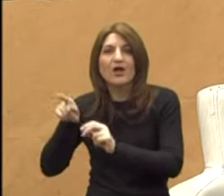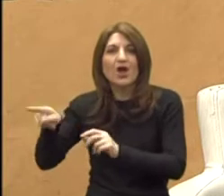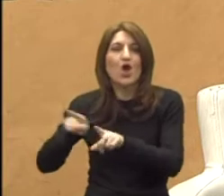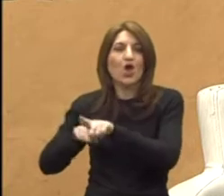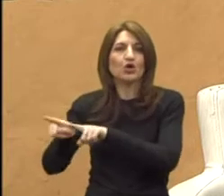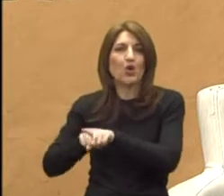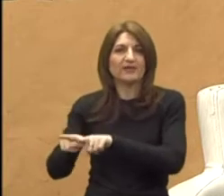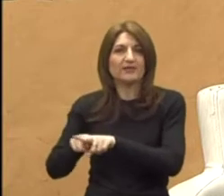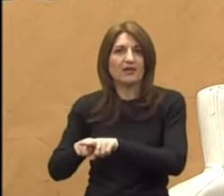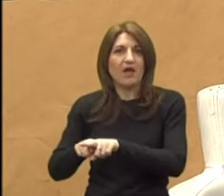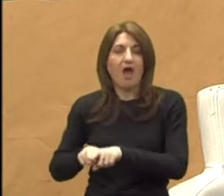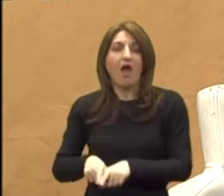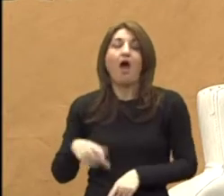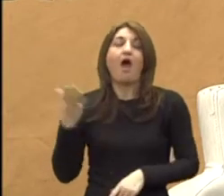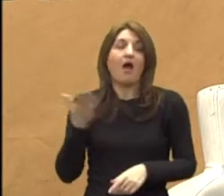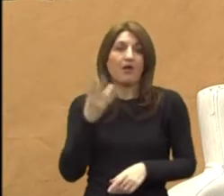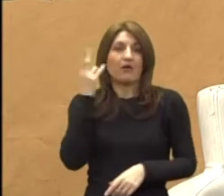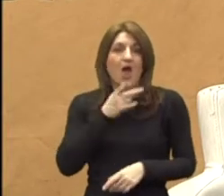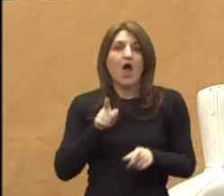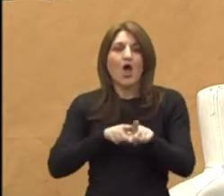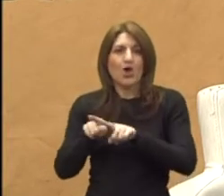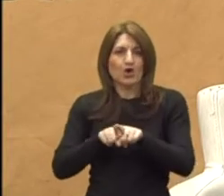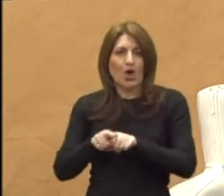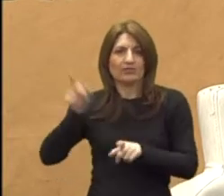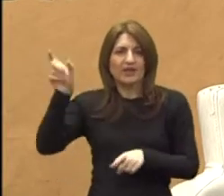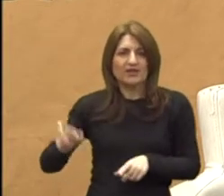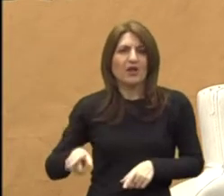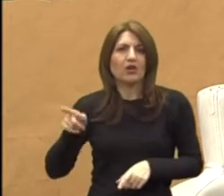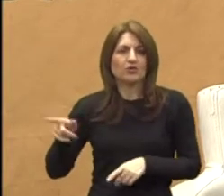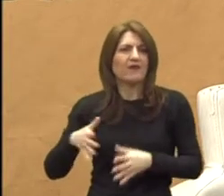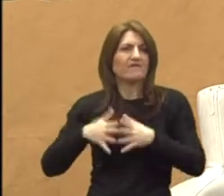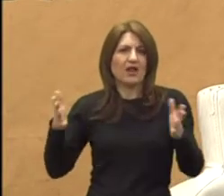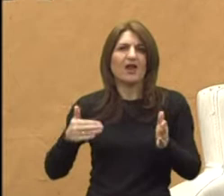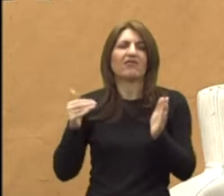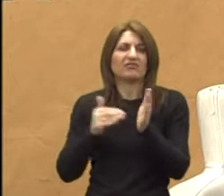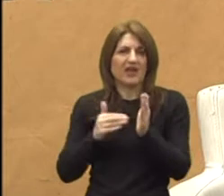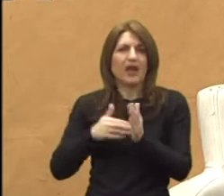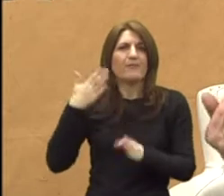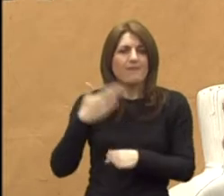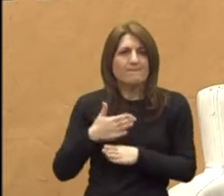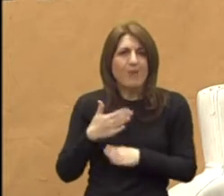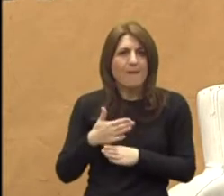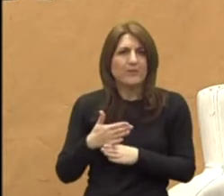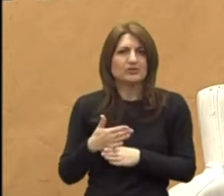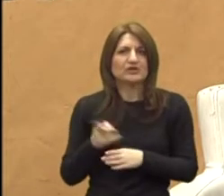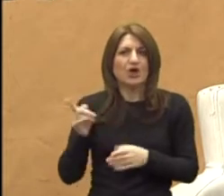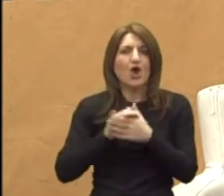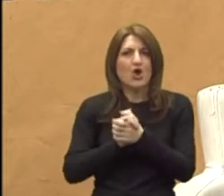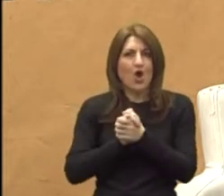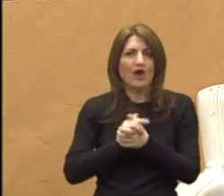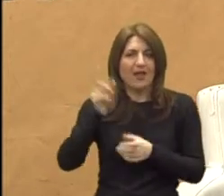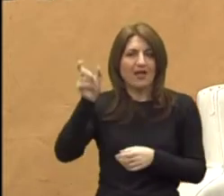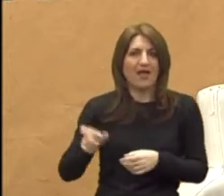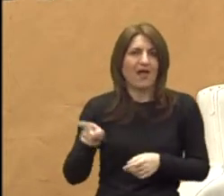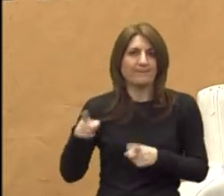A roditelji, ovo što ste vi u jednom trenu rekli, kako im je potrebna pomoć i što je kolega Tomislav